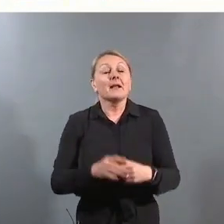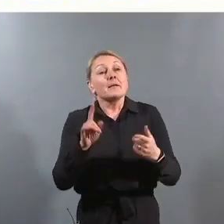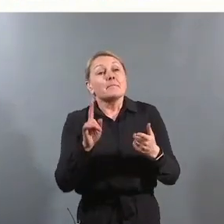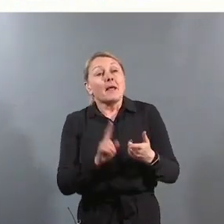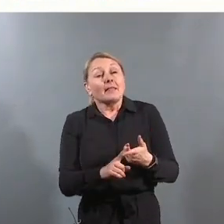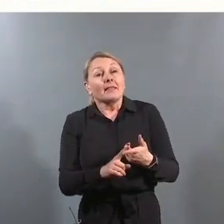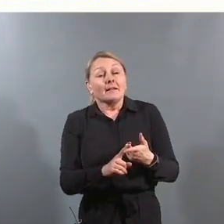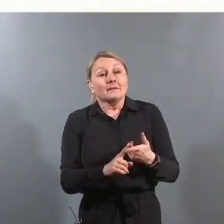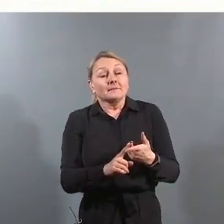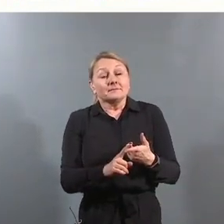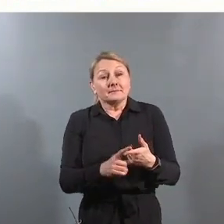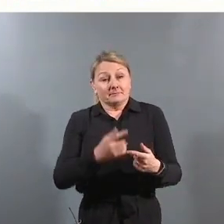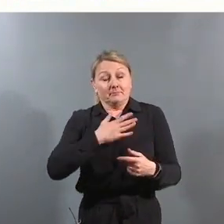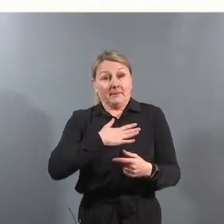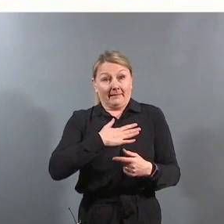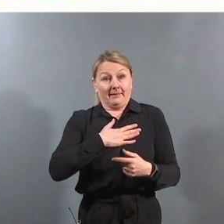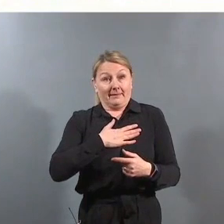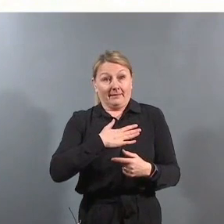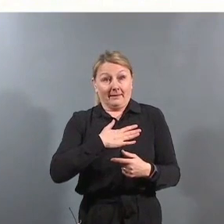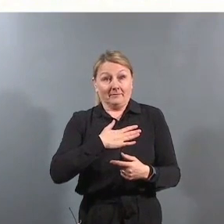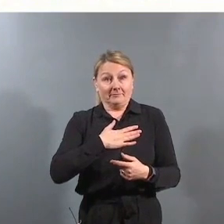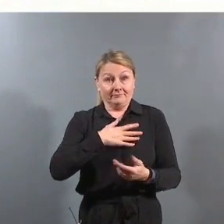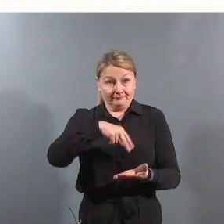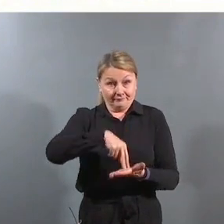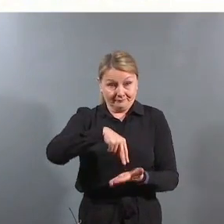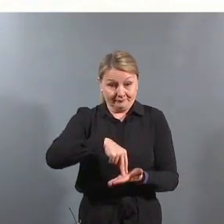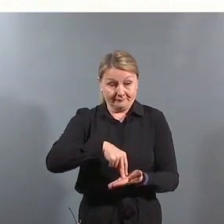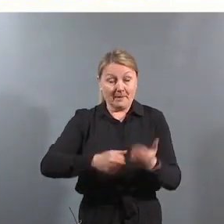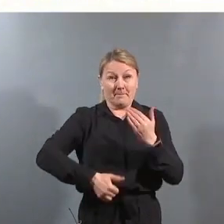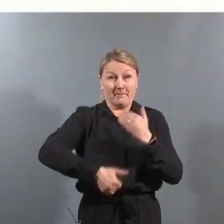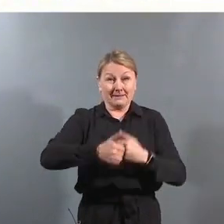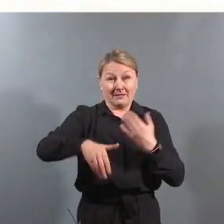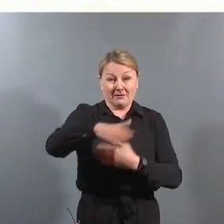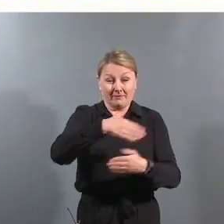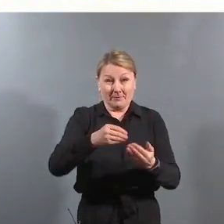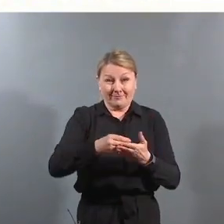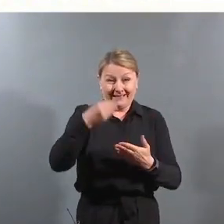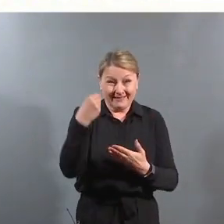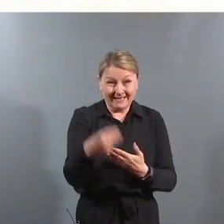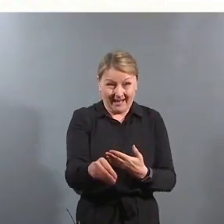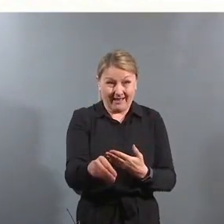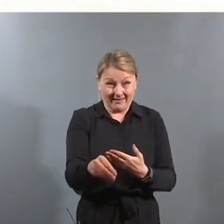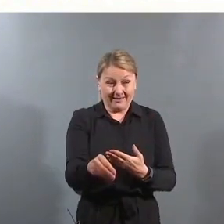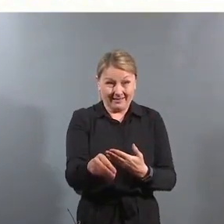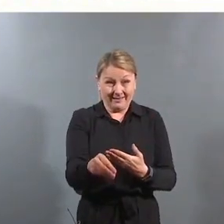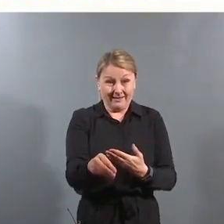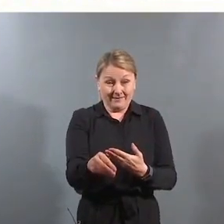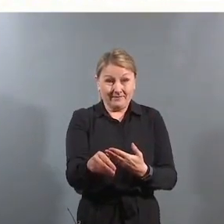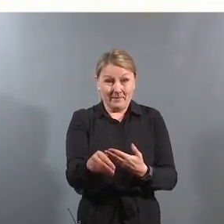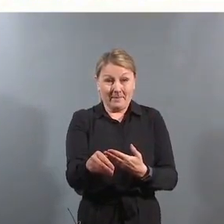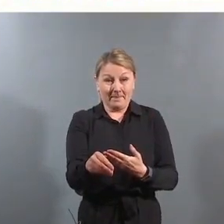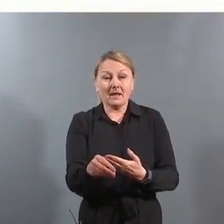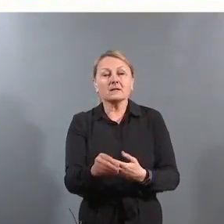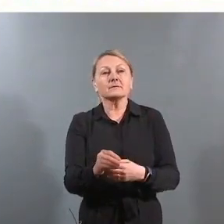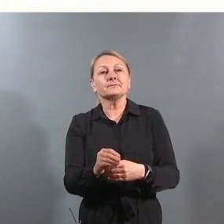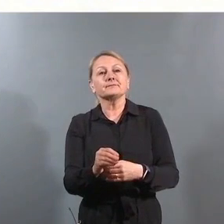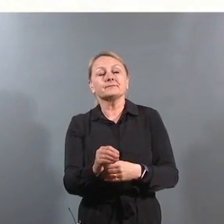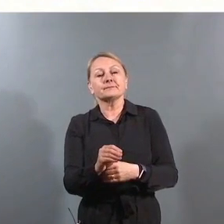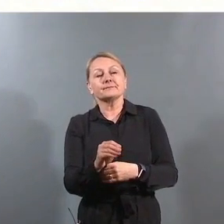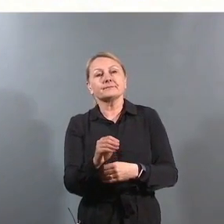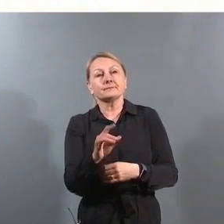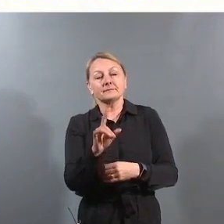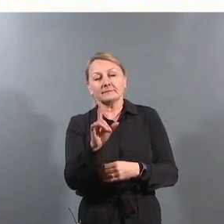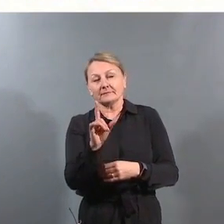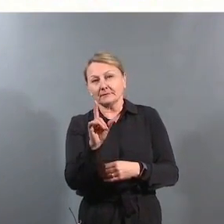Men i hvert fall mitt ståsted er jo at den beste samfunnsmeste investeringen vi kan gjøre, det er jo å sørge for